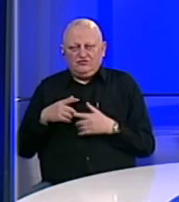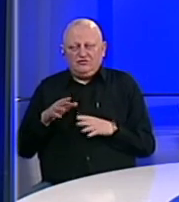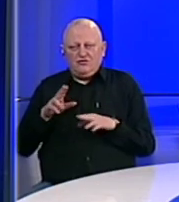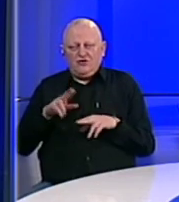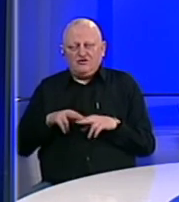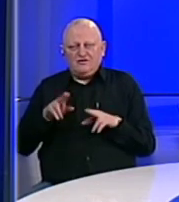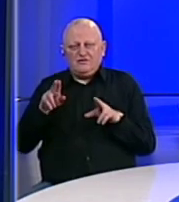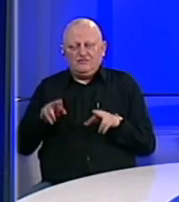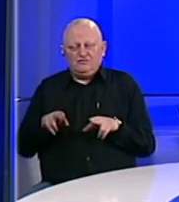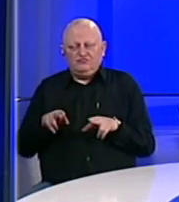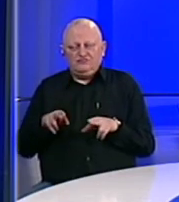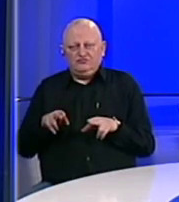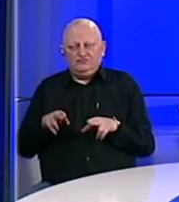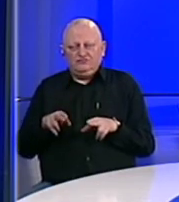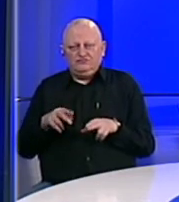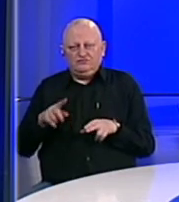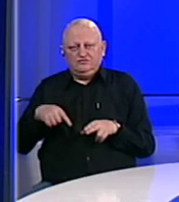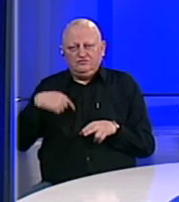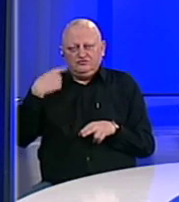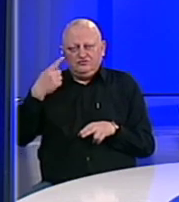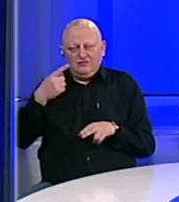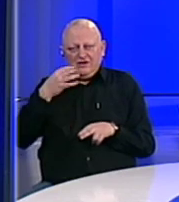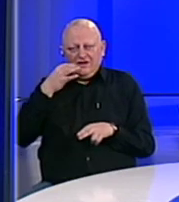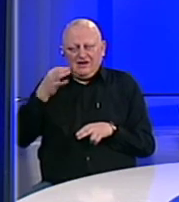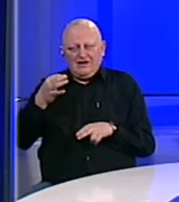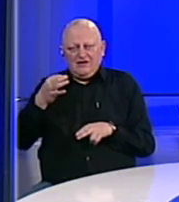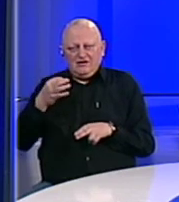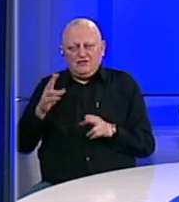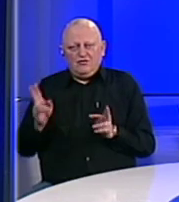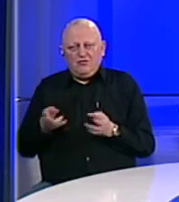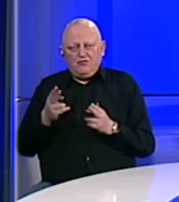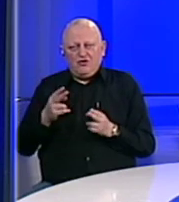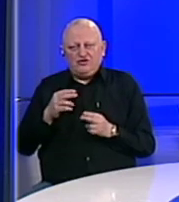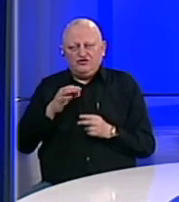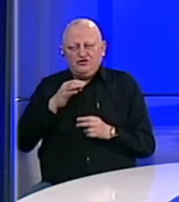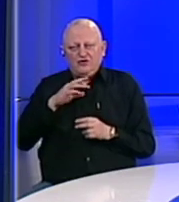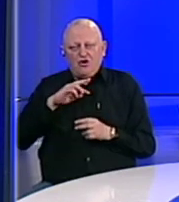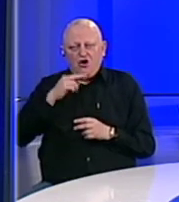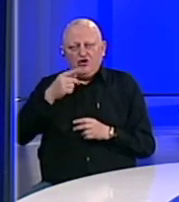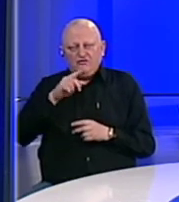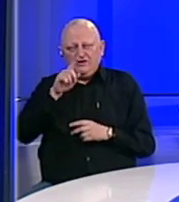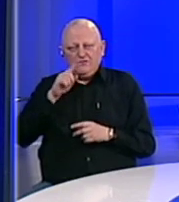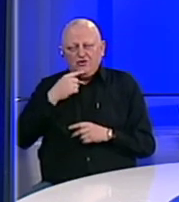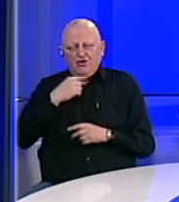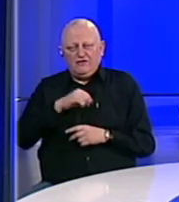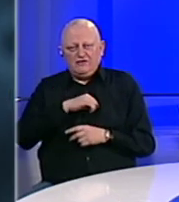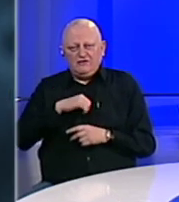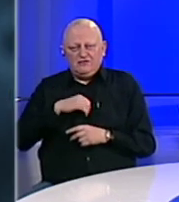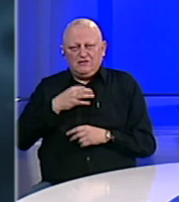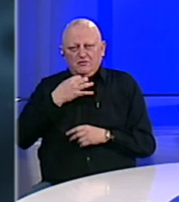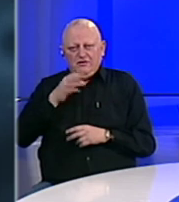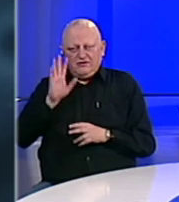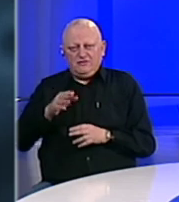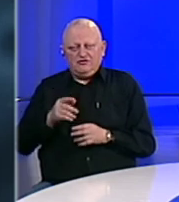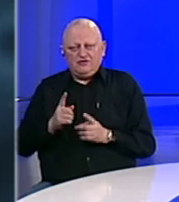ostavili smo mogućnost da u narednim danima potražimo odgovore na pitanja koja vas zanimaju. Pitanja